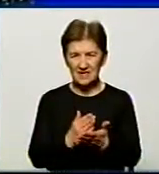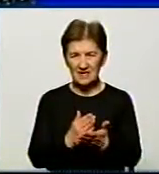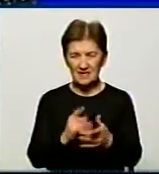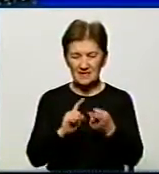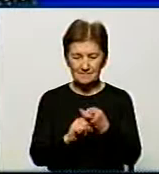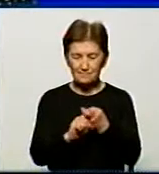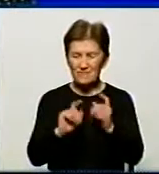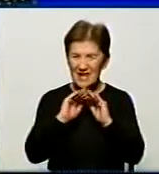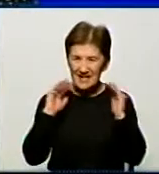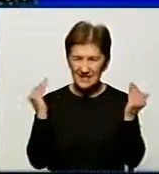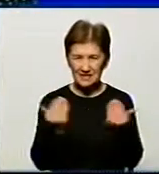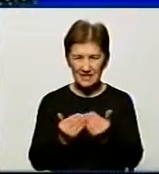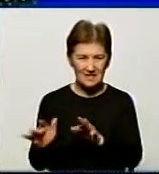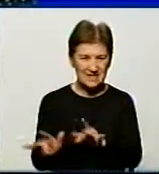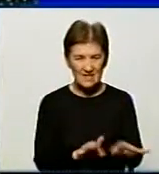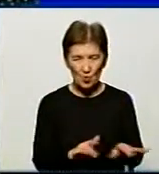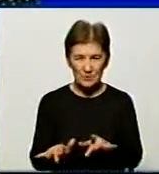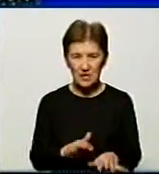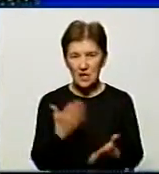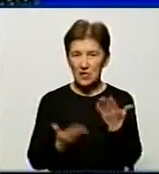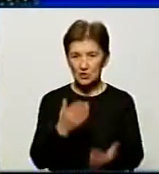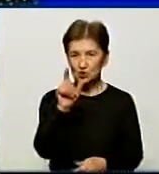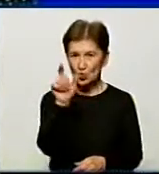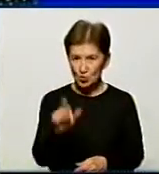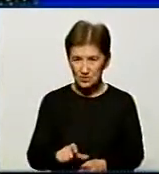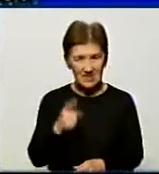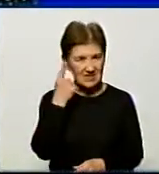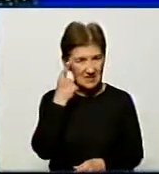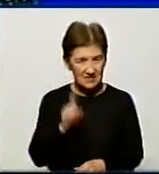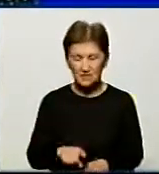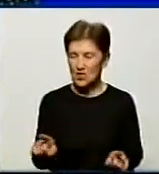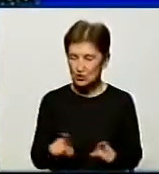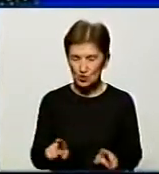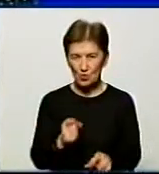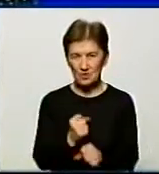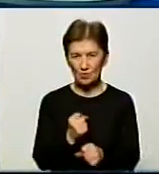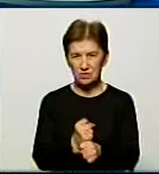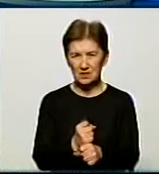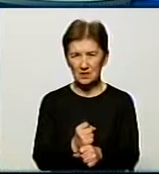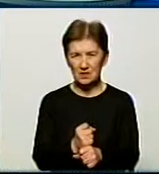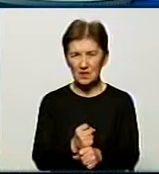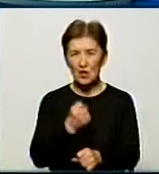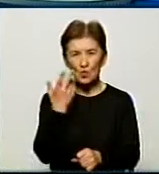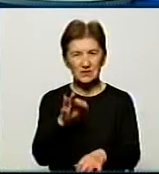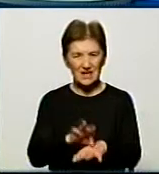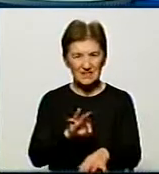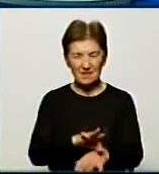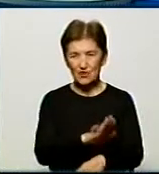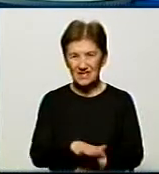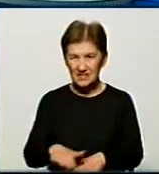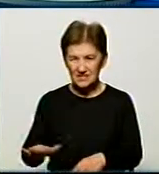своєчасно це все проводиться, людина знає, що робити, коли вона захворіла, знає, що робити, коли захворіли діти,